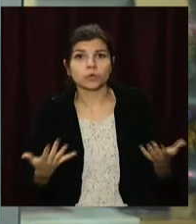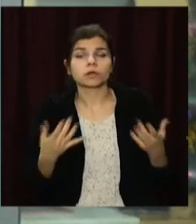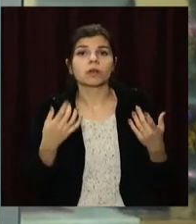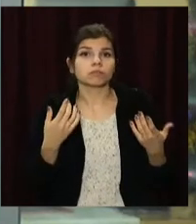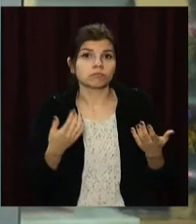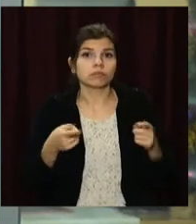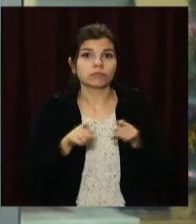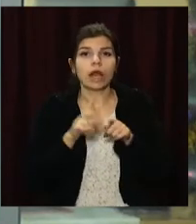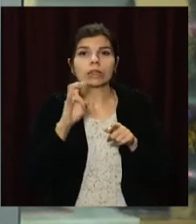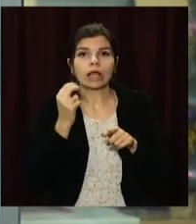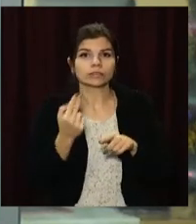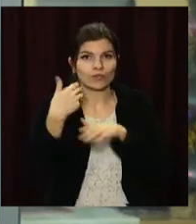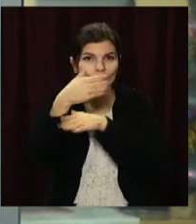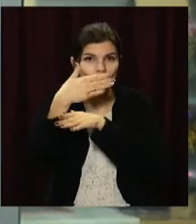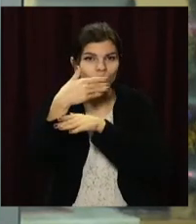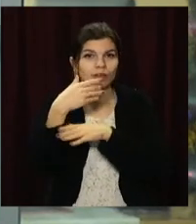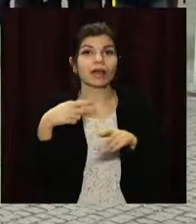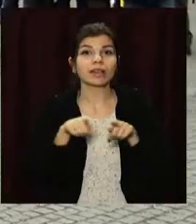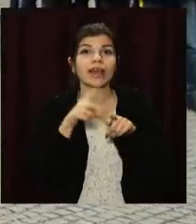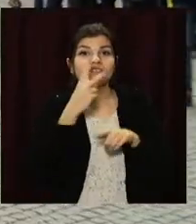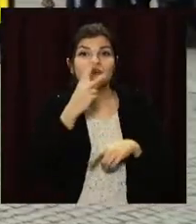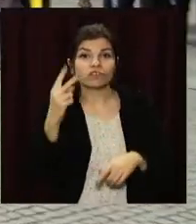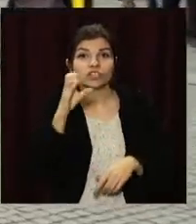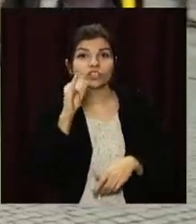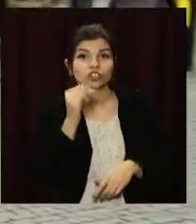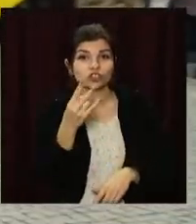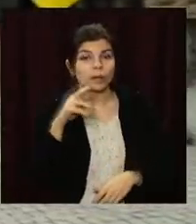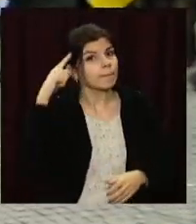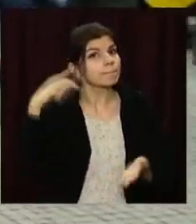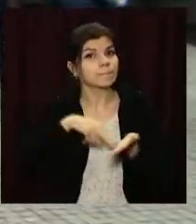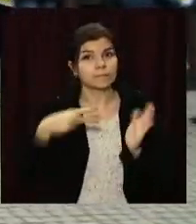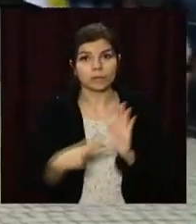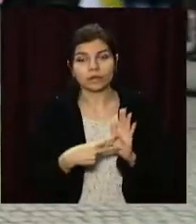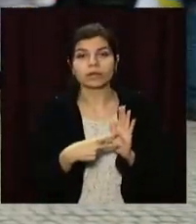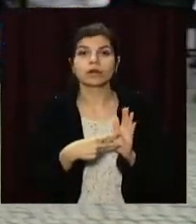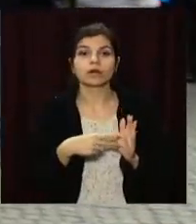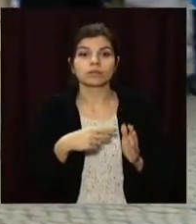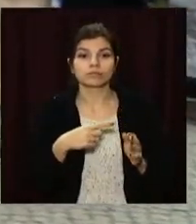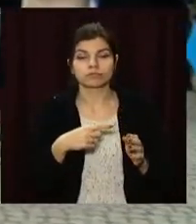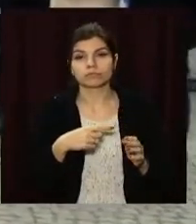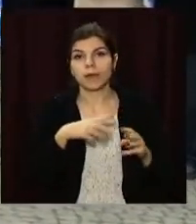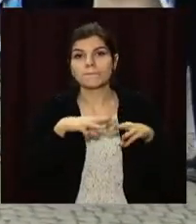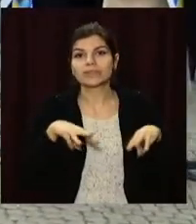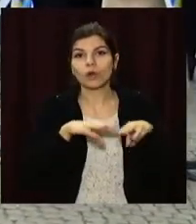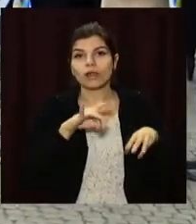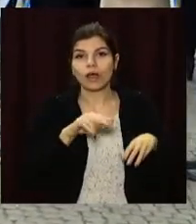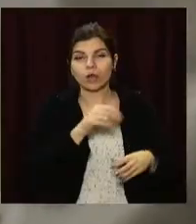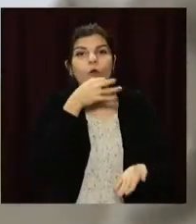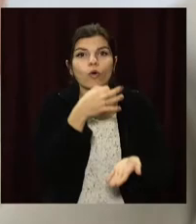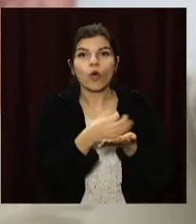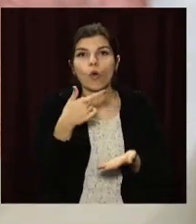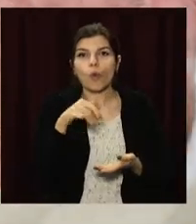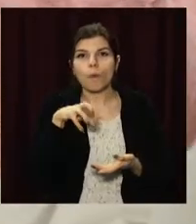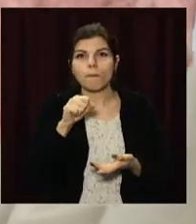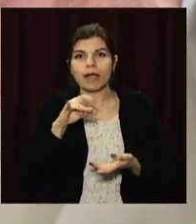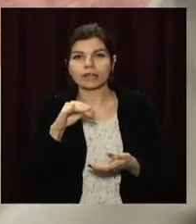а також «Національні прапорці». Таку акцію 22 січня ініціює Департамент гуманітарної політики міської ради разом